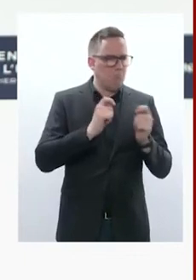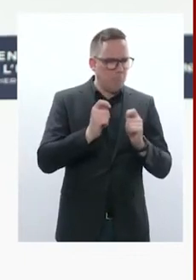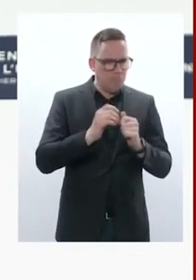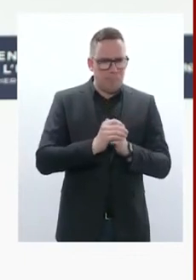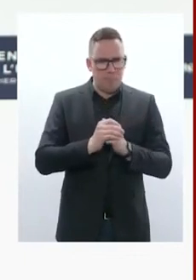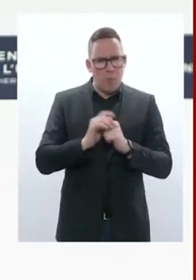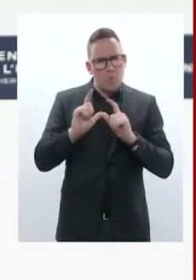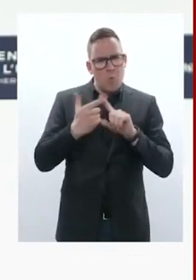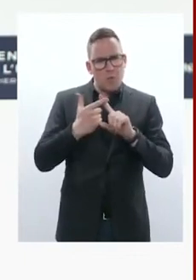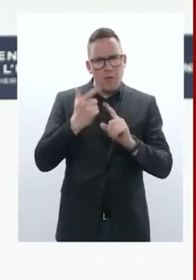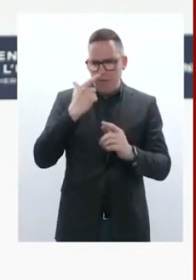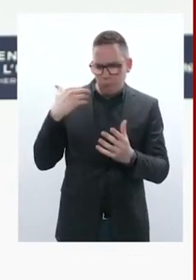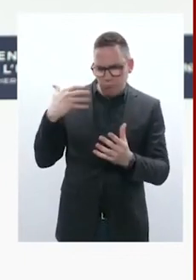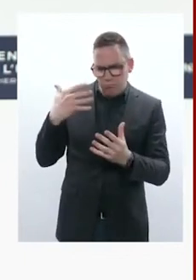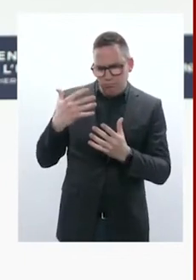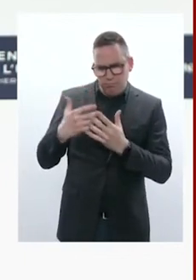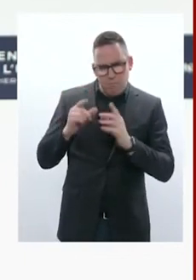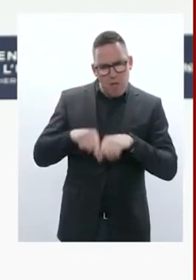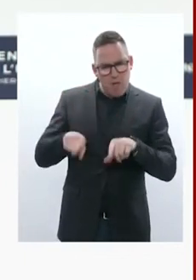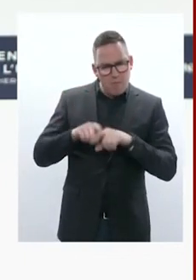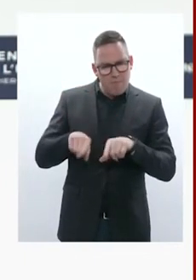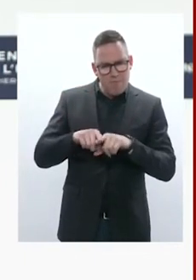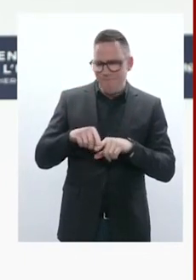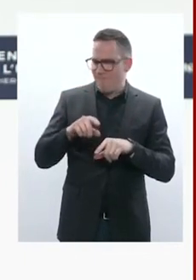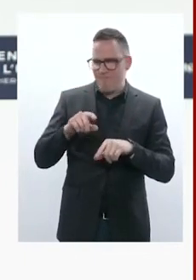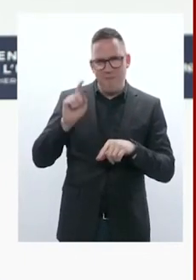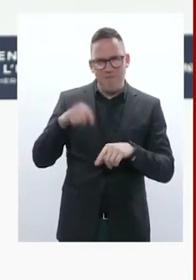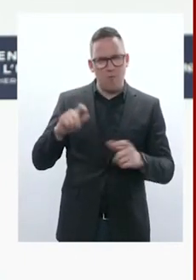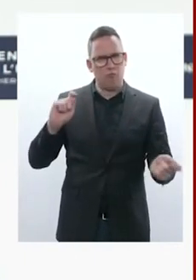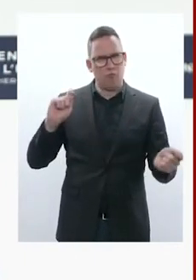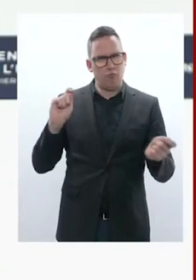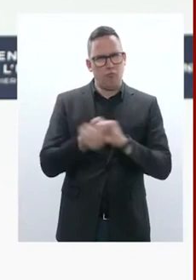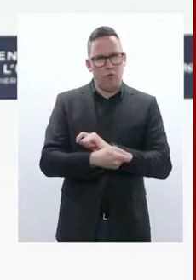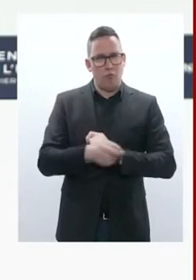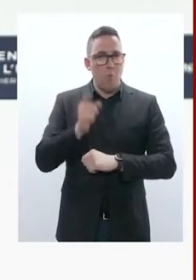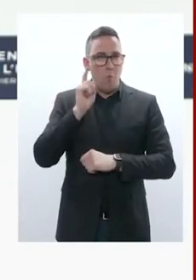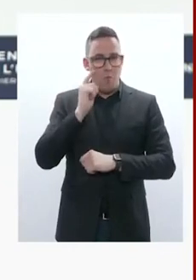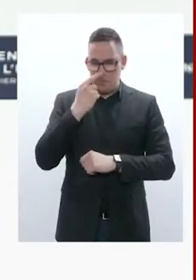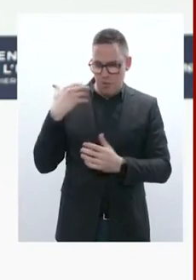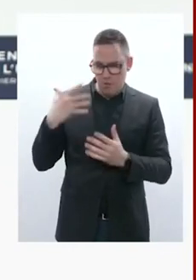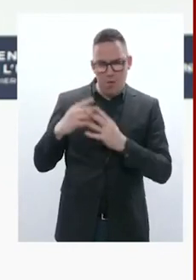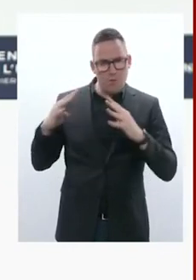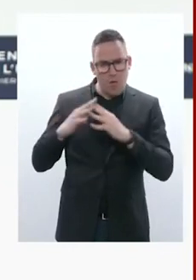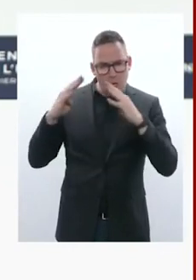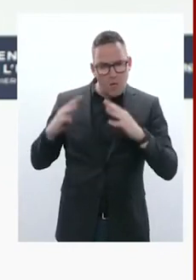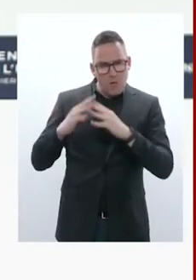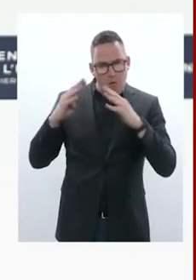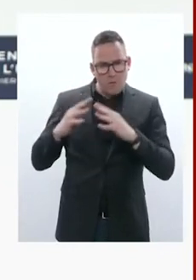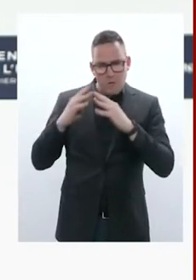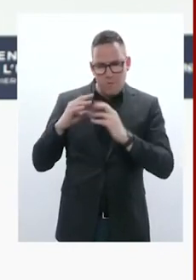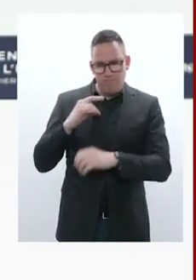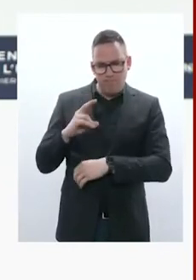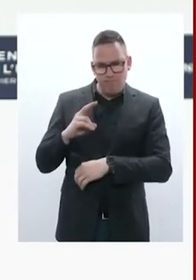En effet, nous voyons bien que nous sommes à un moment critique du conflit qui nous impose de prendre l'initiative. Nous